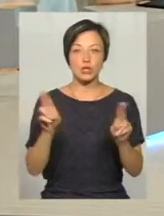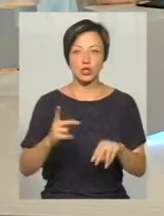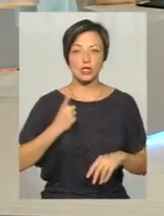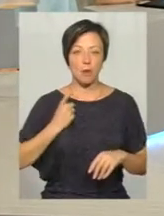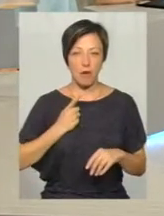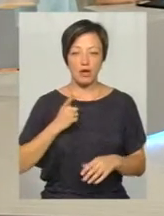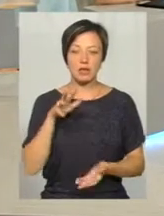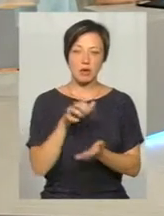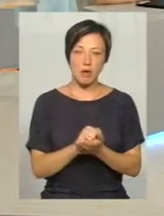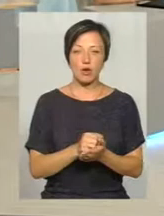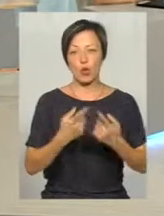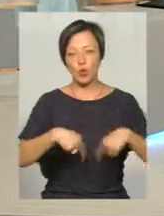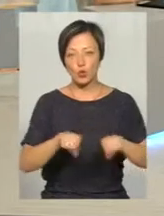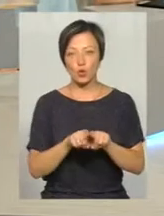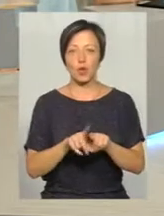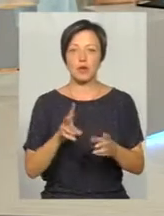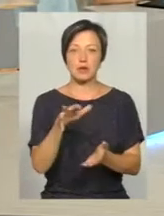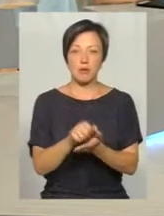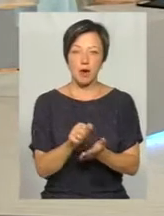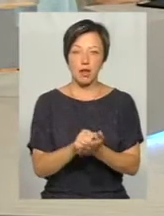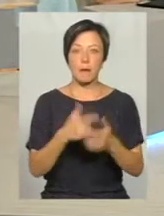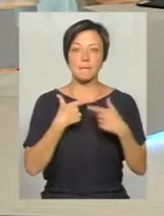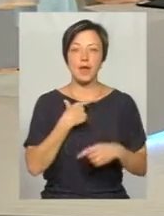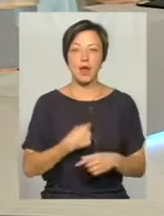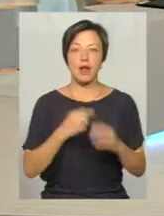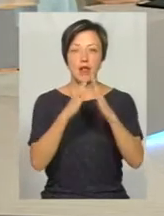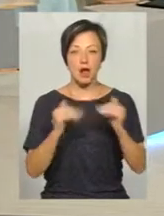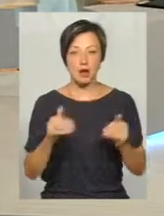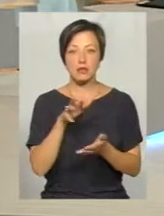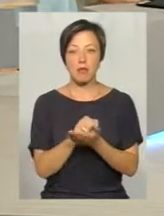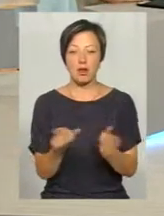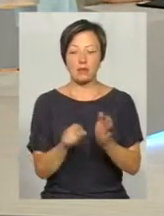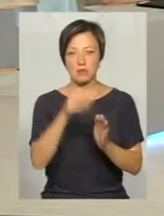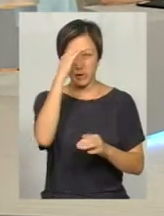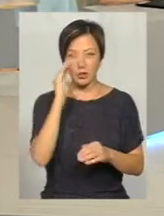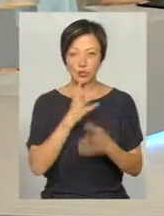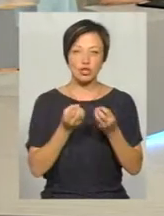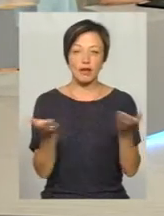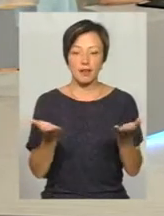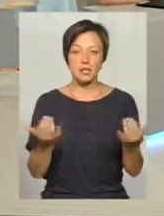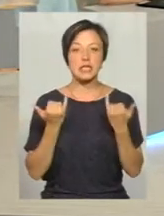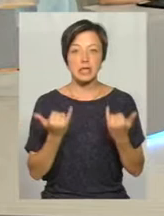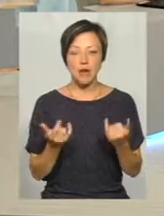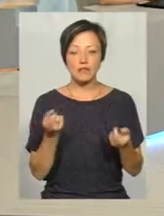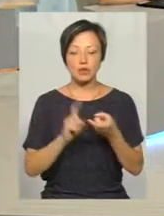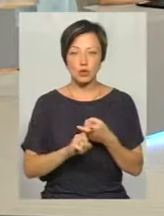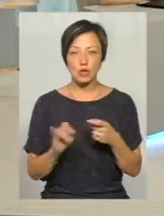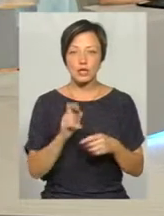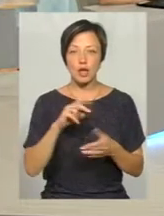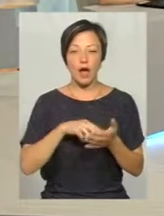сама. Вона займалася в гуртку, вона займалася в піонерлагері, вона займалася з батьками ще десь. Зараз, в зв'язку з